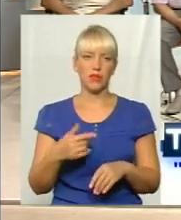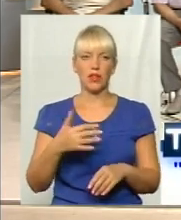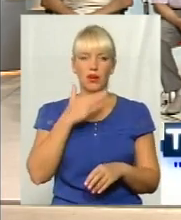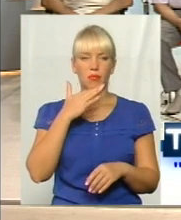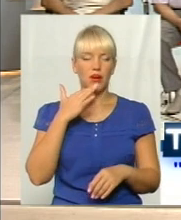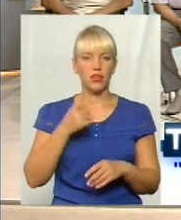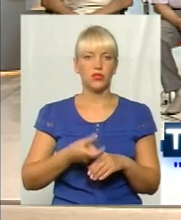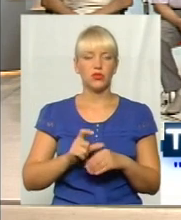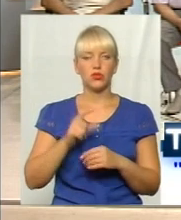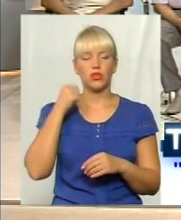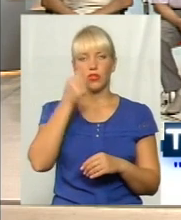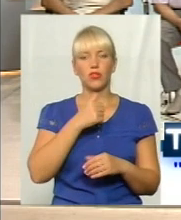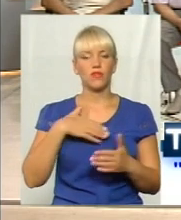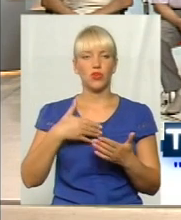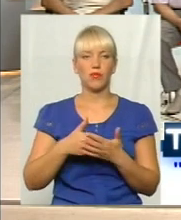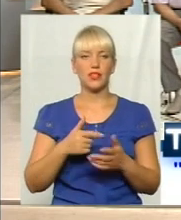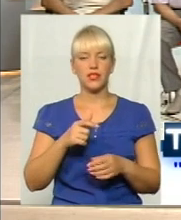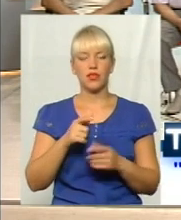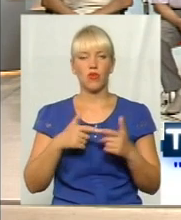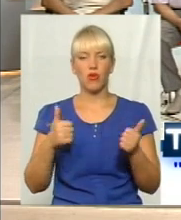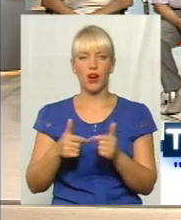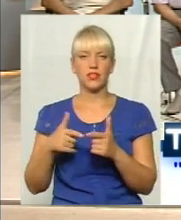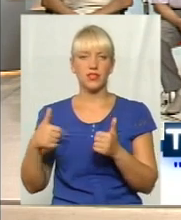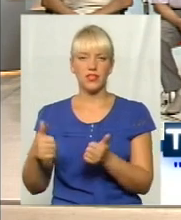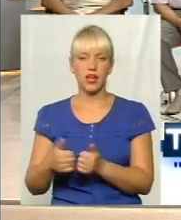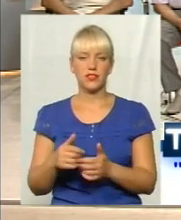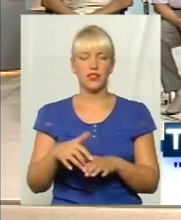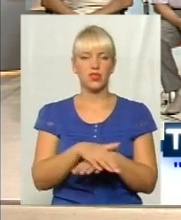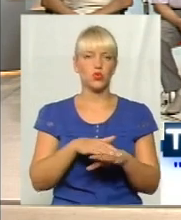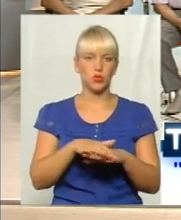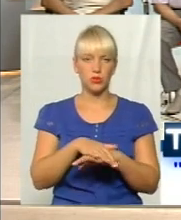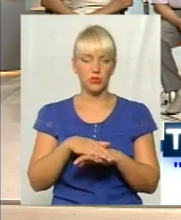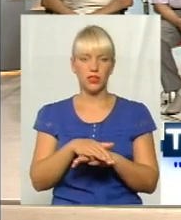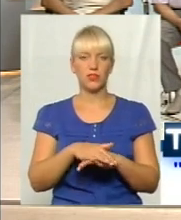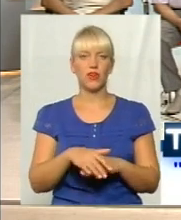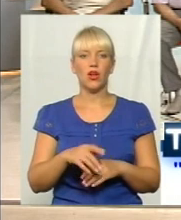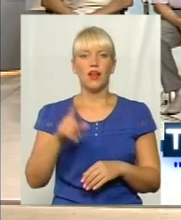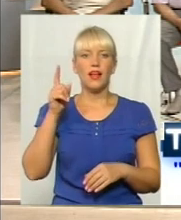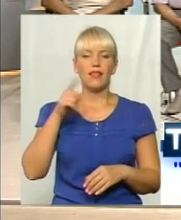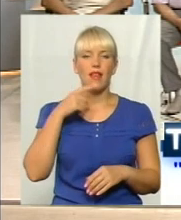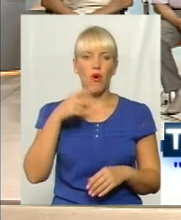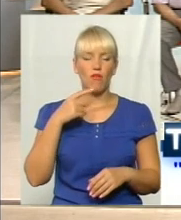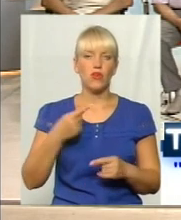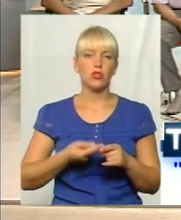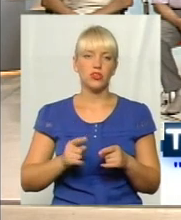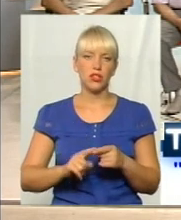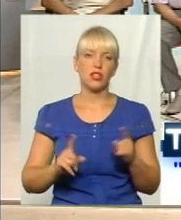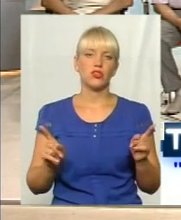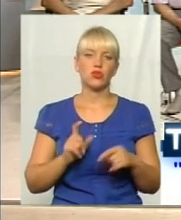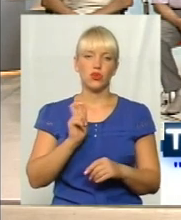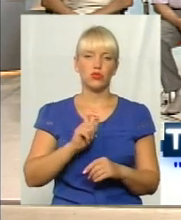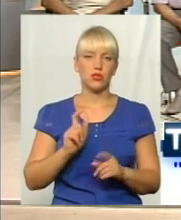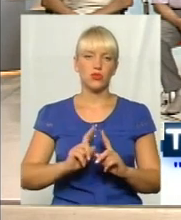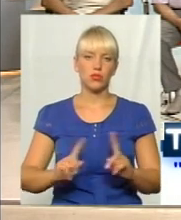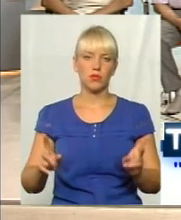багато років громадські організації, взагалі громадське суспільство наголошувало на те, що людям з